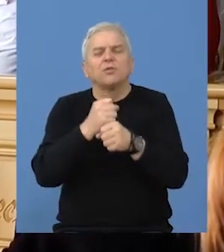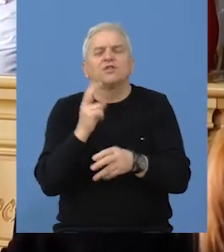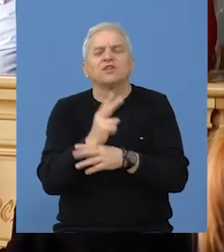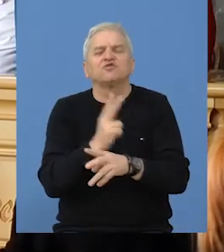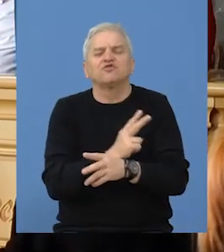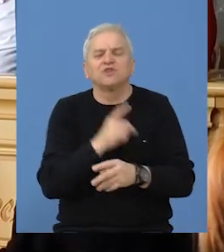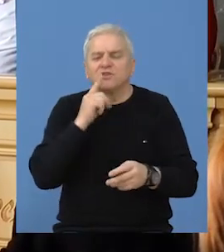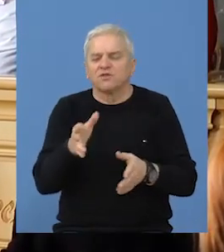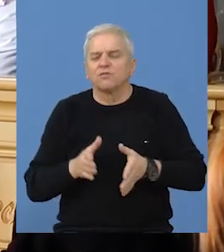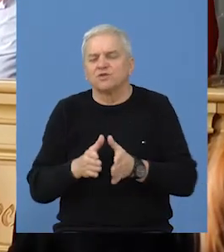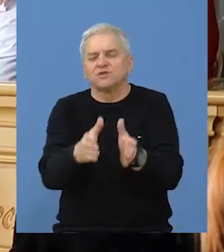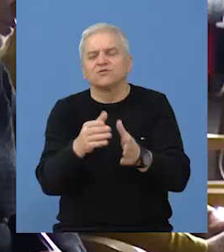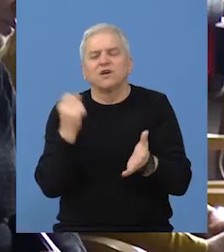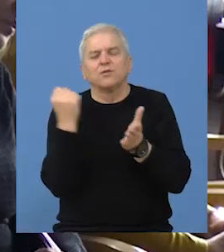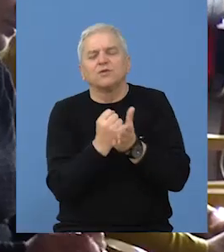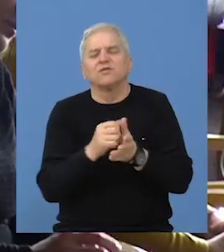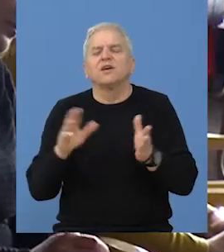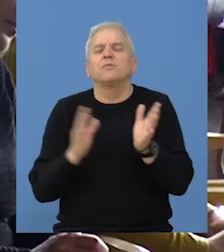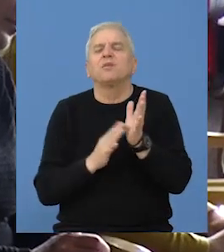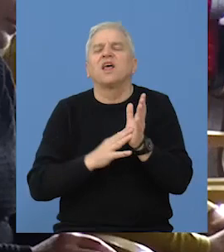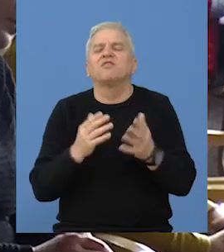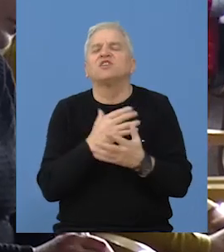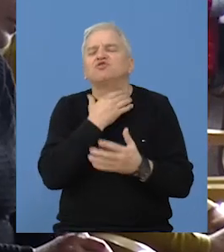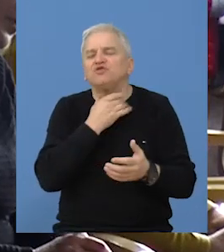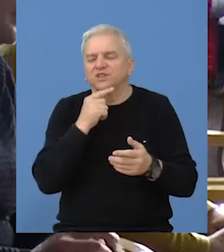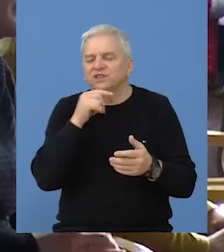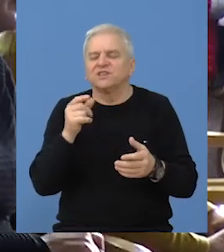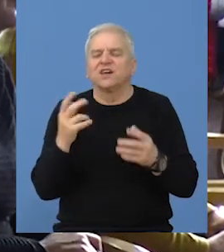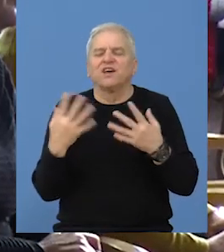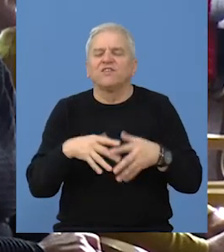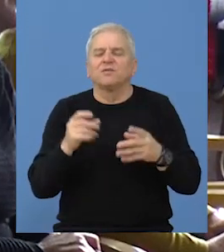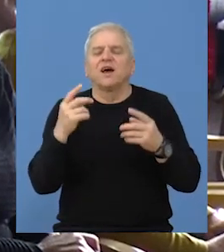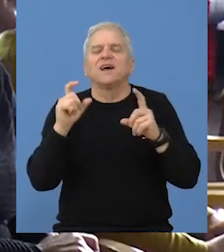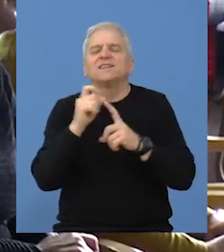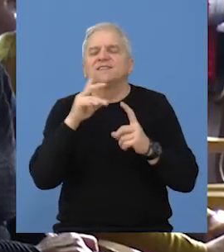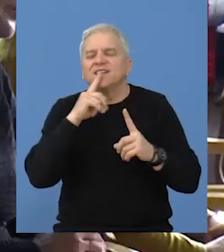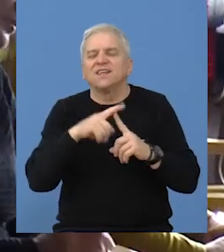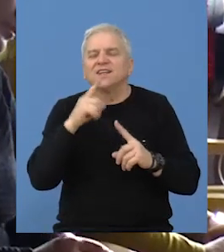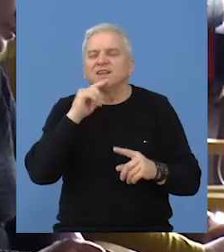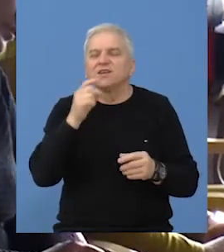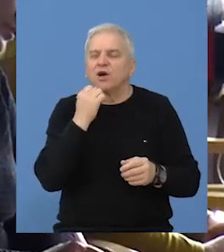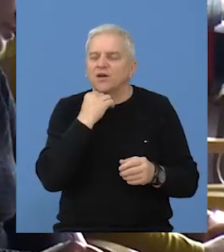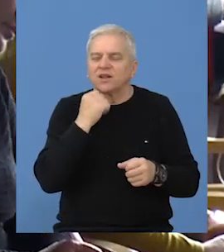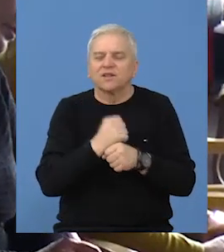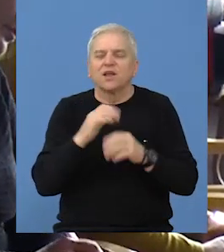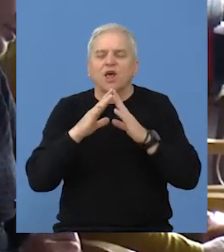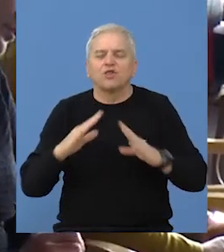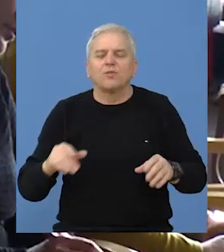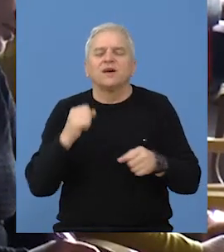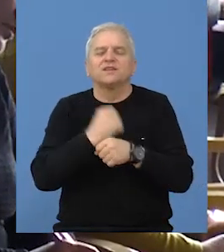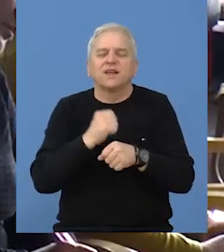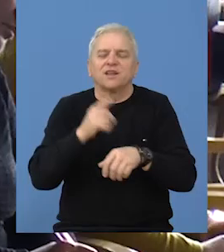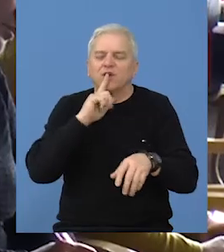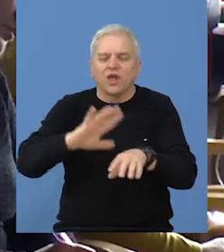podrška države u tom smeru, potvrđuje Mileva Žigić i stil domaće radinosti koja dugin iz godina